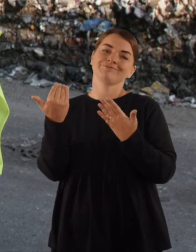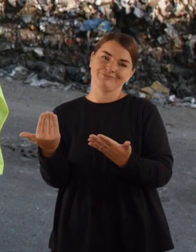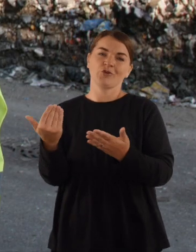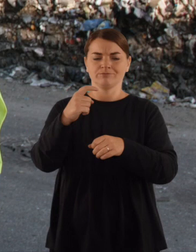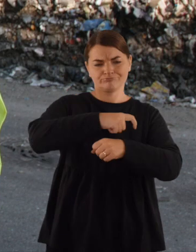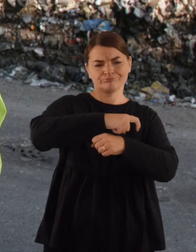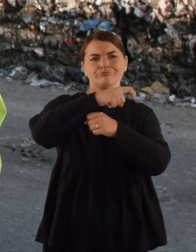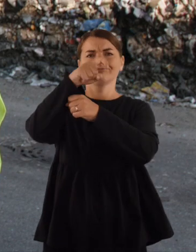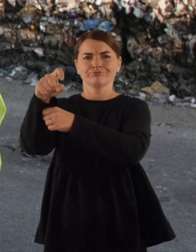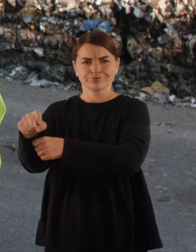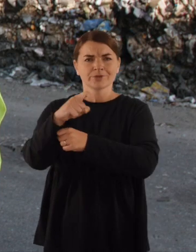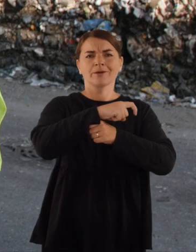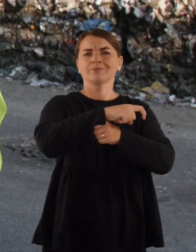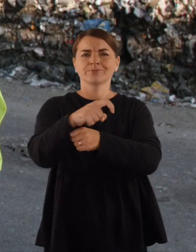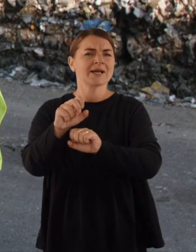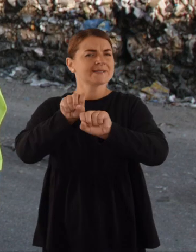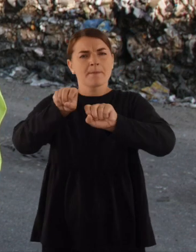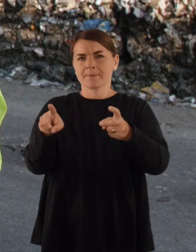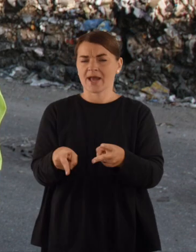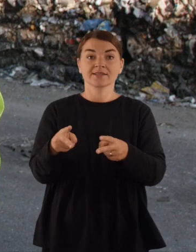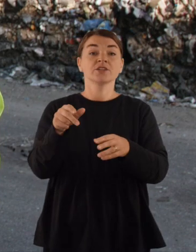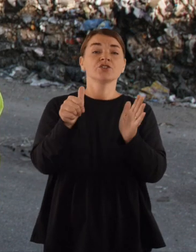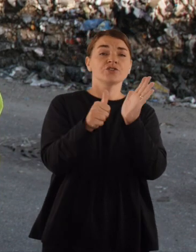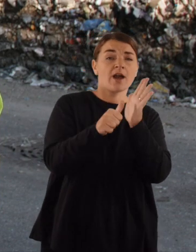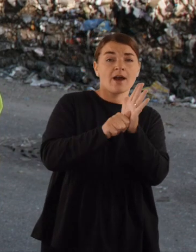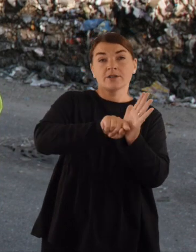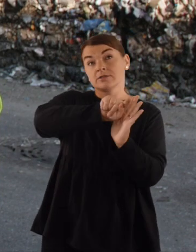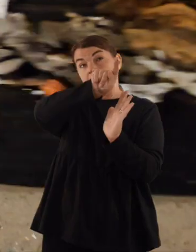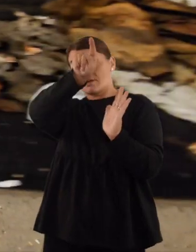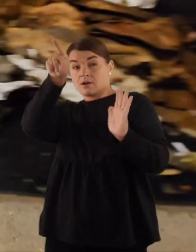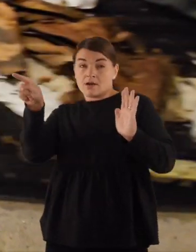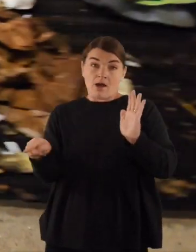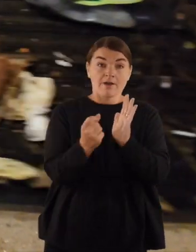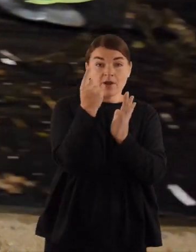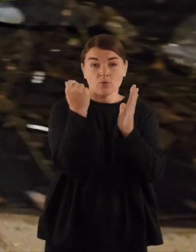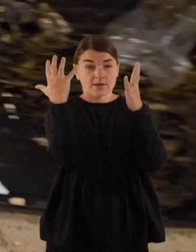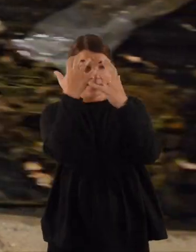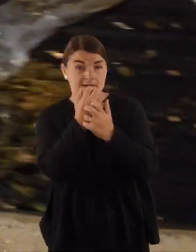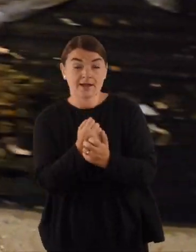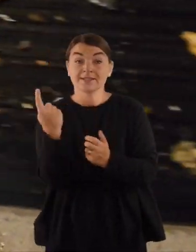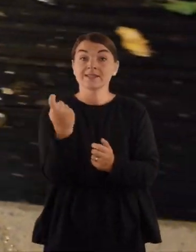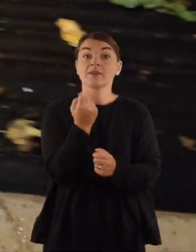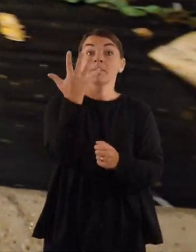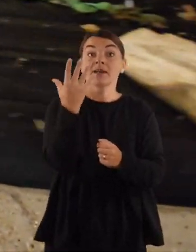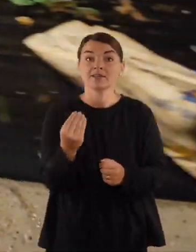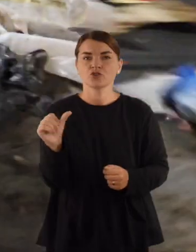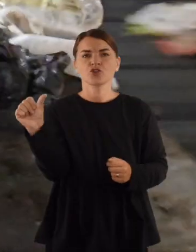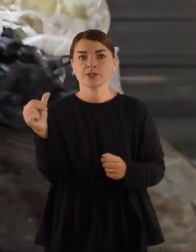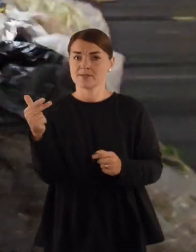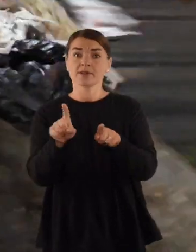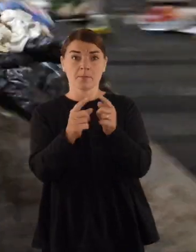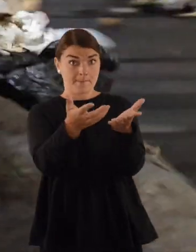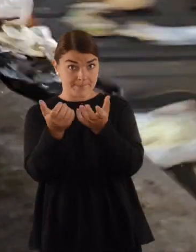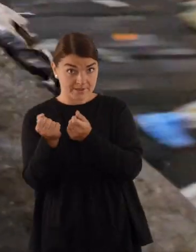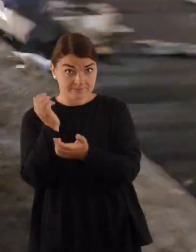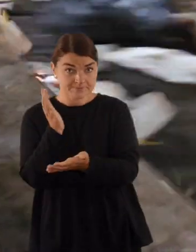kraunamos į linijas. Gamykla dirba nuo šešių rytoj iki vienolikos vakaro, penkias dienas per savaitę. Atliekos yra priimamos ir šeštadienys